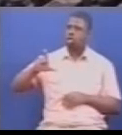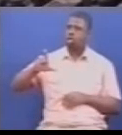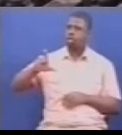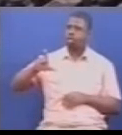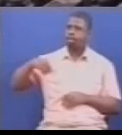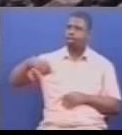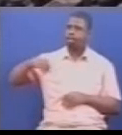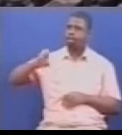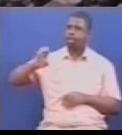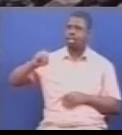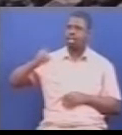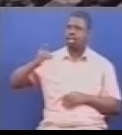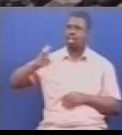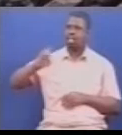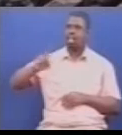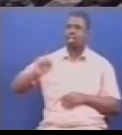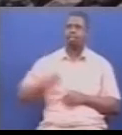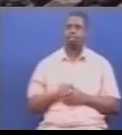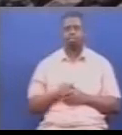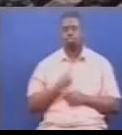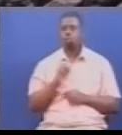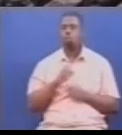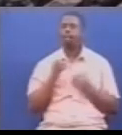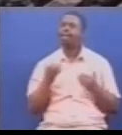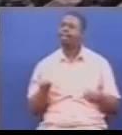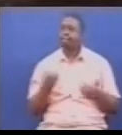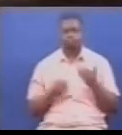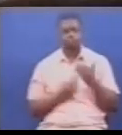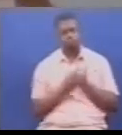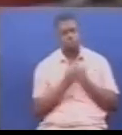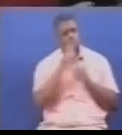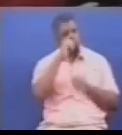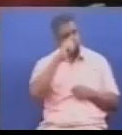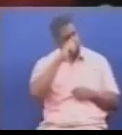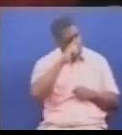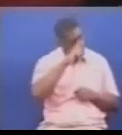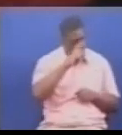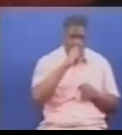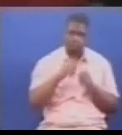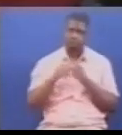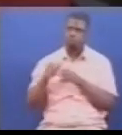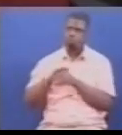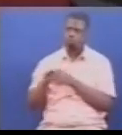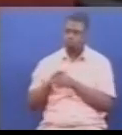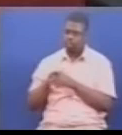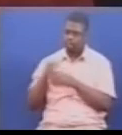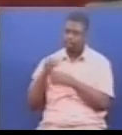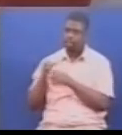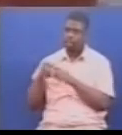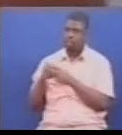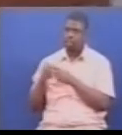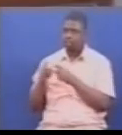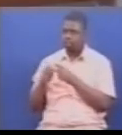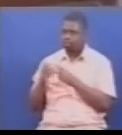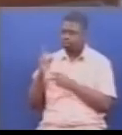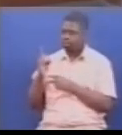mbunge wa chumbuni. Je, kwa nini matokeo ya uchunguzi ya kutumia mashine ya kutambua vina saba, yani